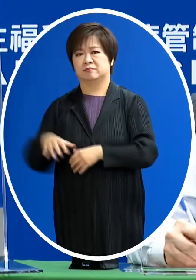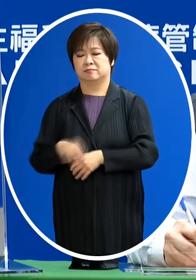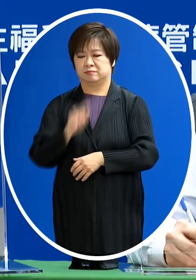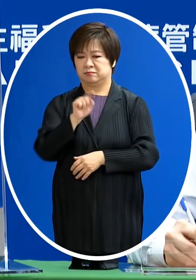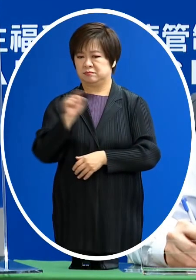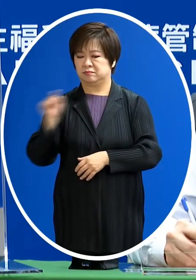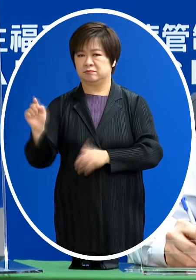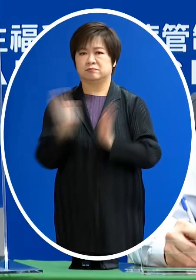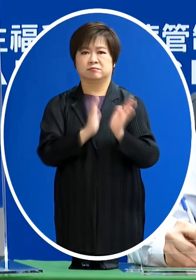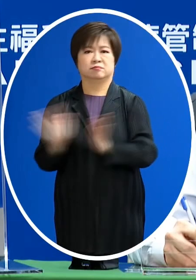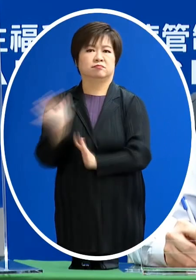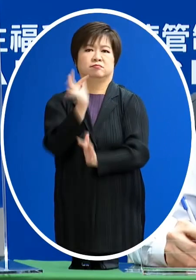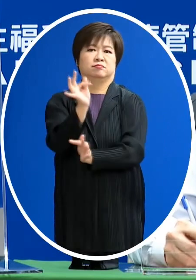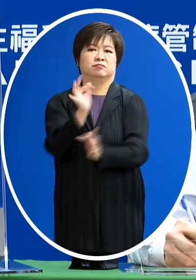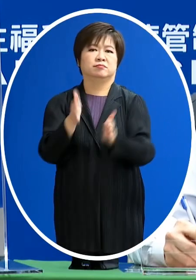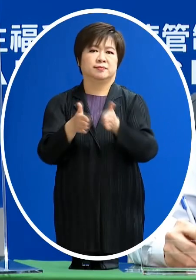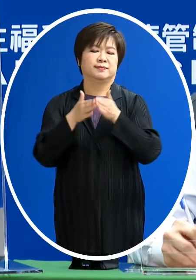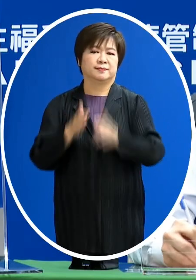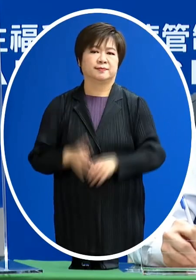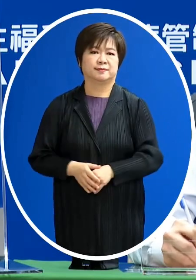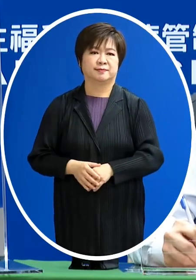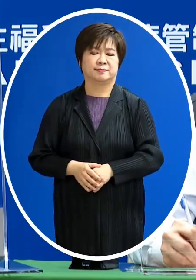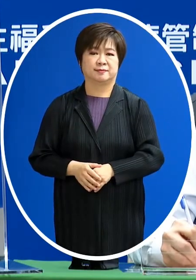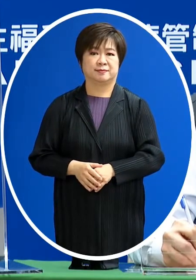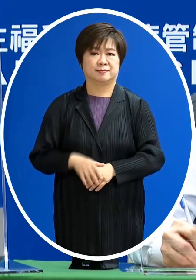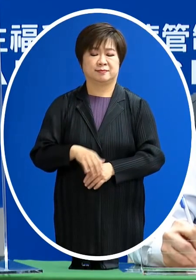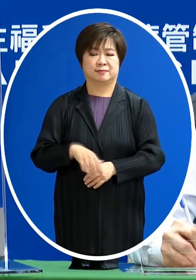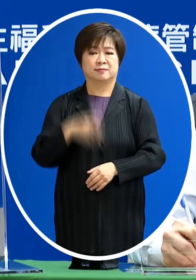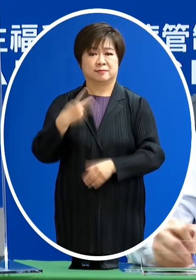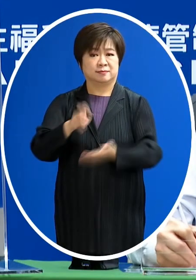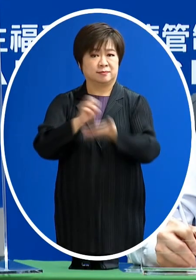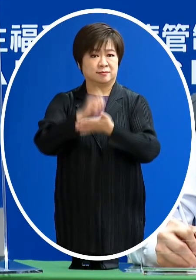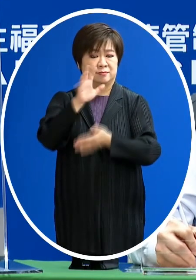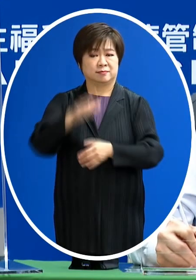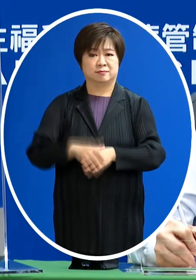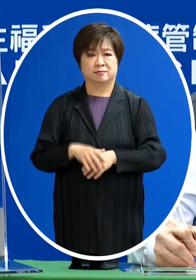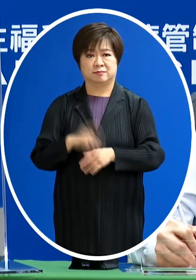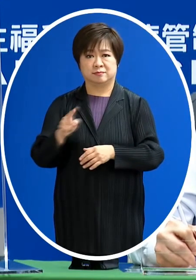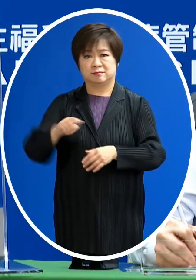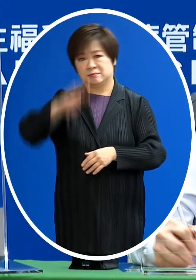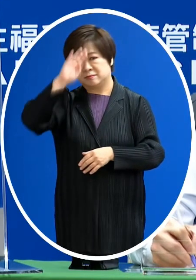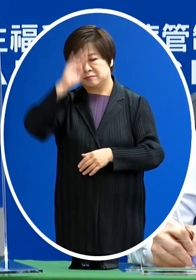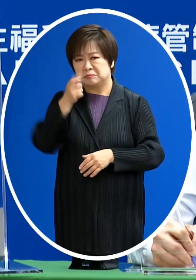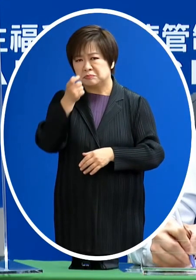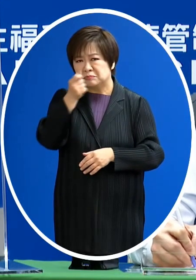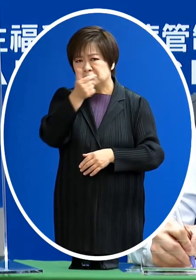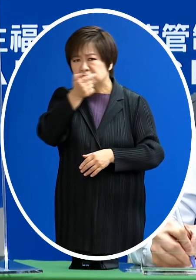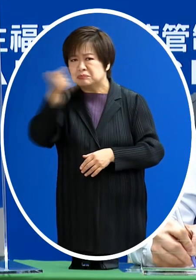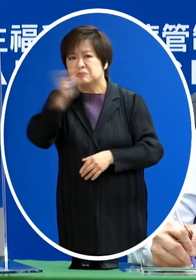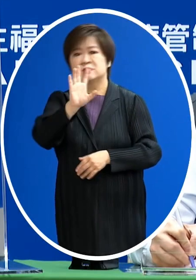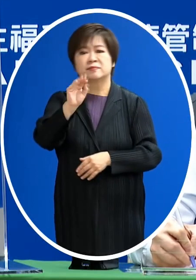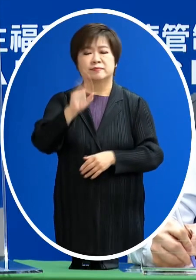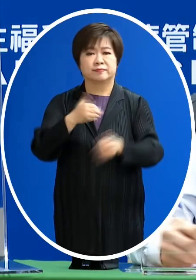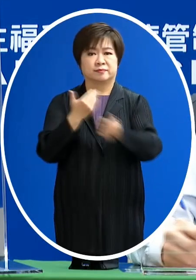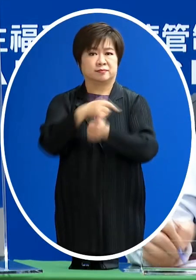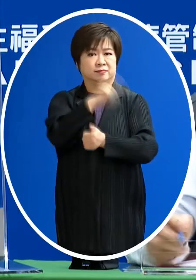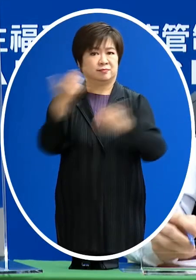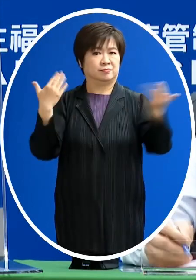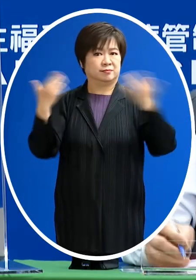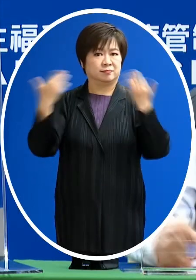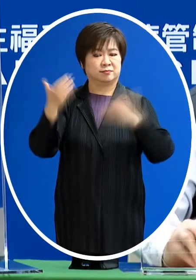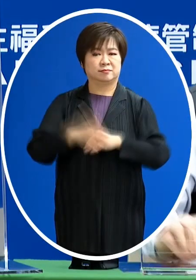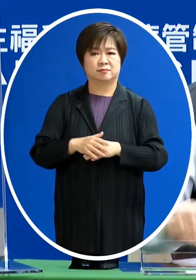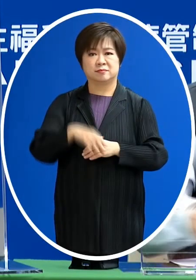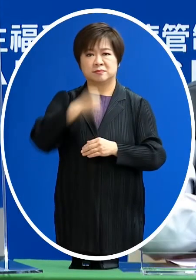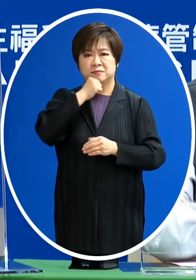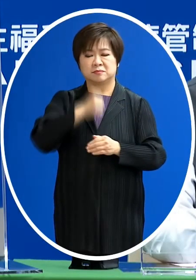都要把它做完全來那也跟大家每天來報告一下 就是說有沒有輕重症的一個情況 讓大家瞭解臺灣這疫情